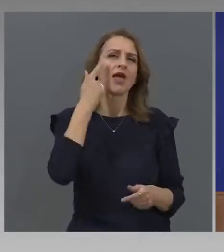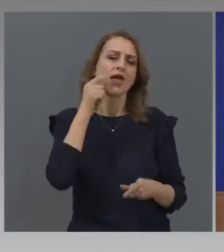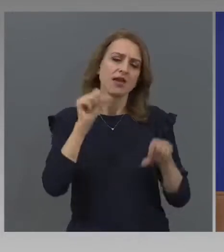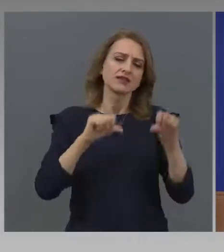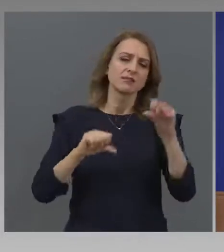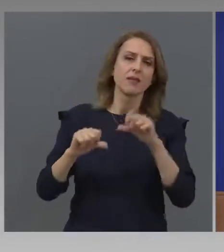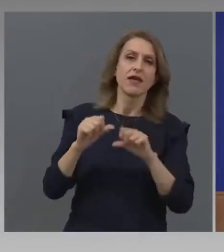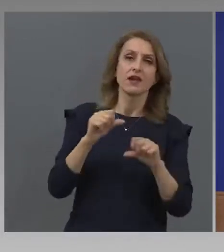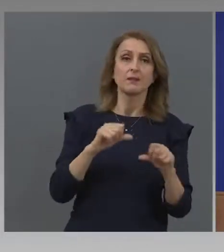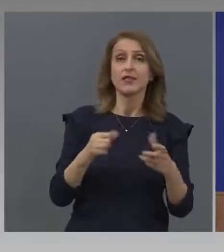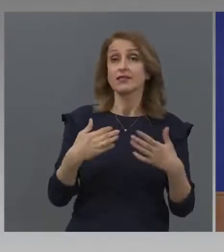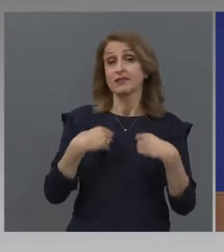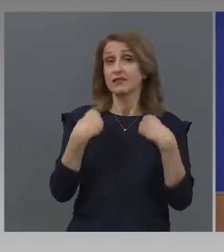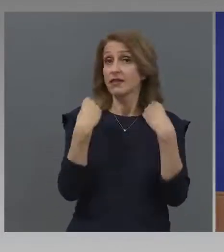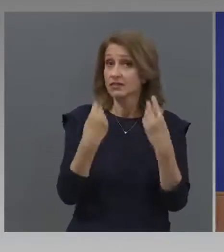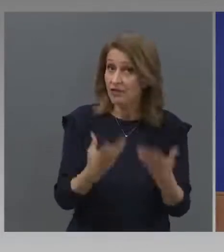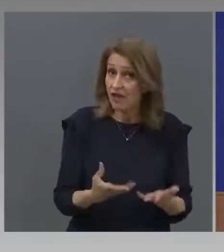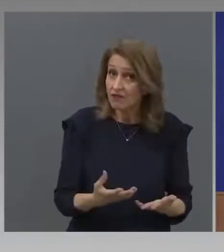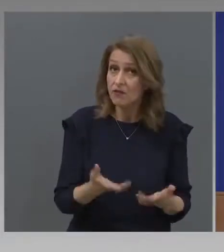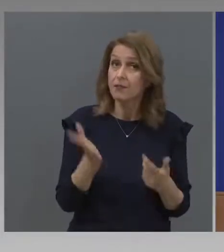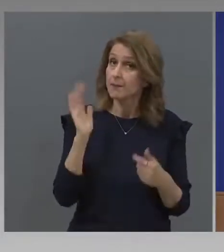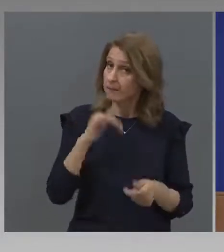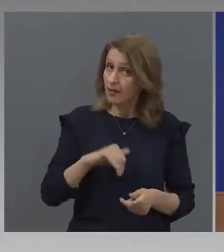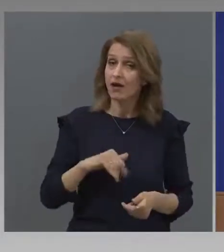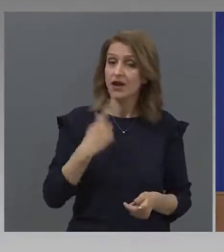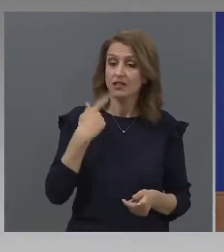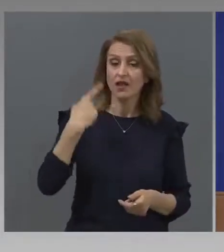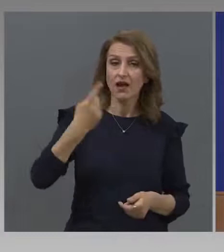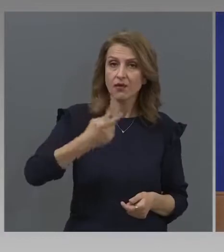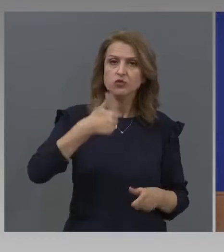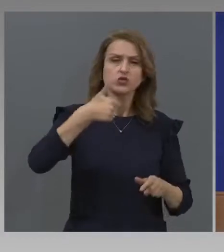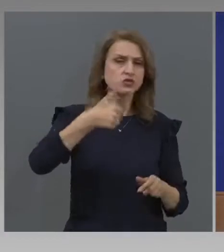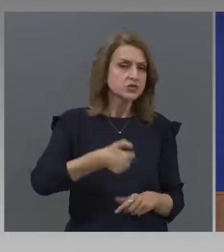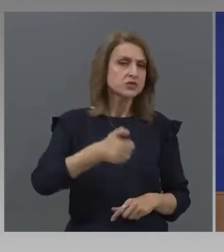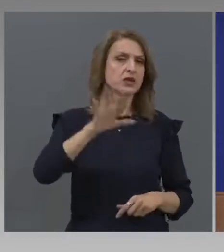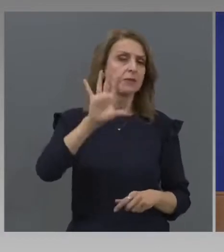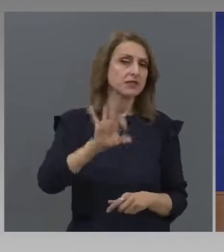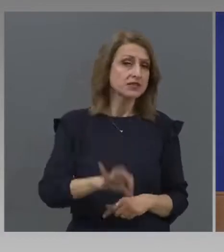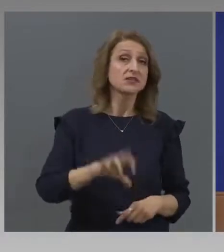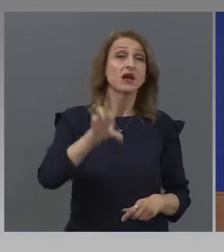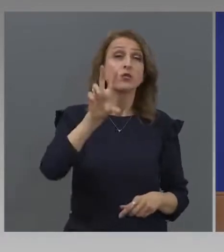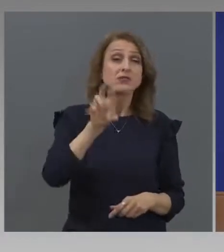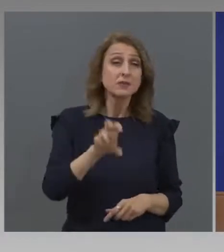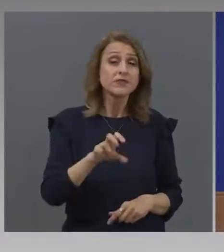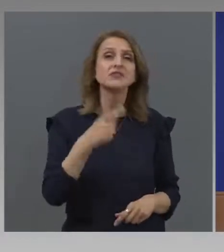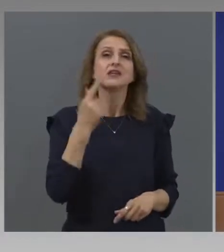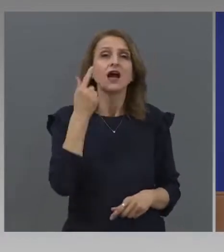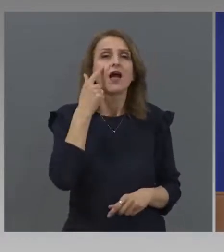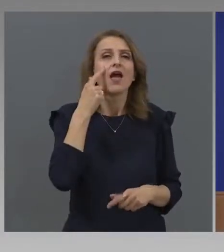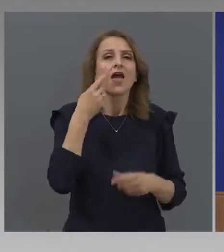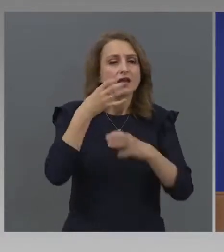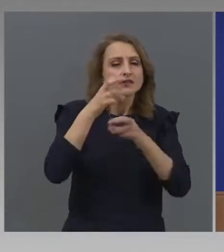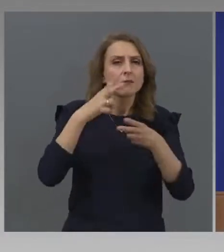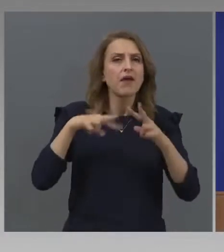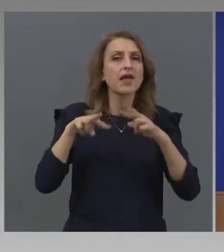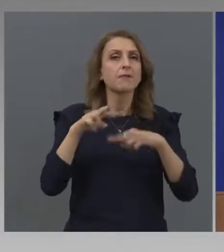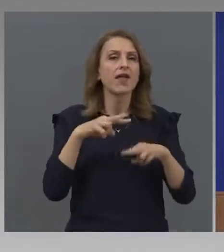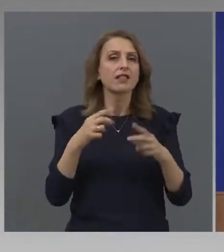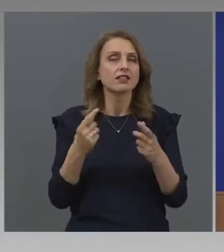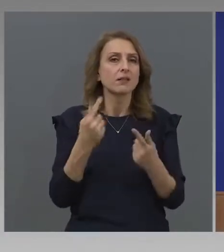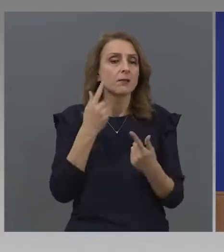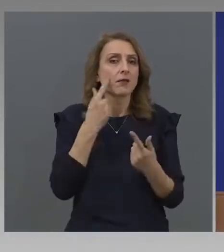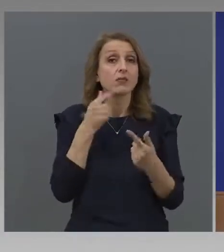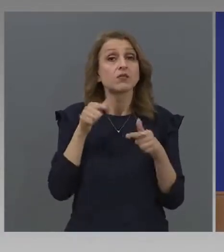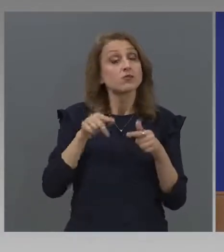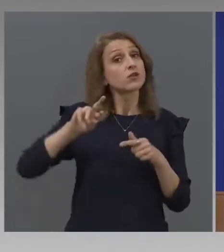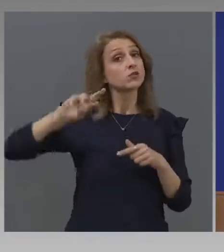Ние до сега даваме по на година 60, 50, 80 за експерименти. И те са само